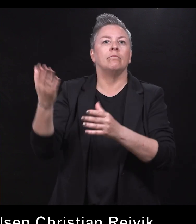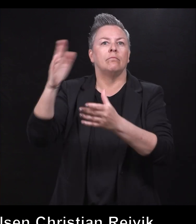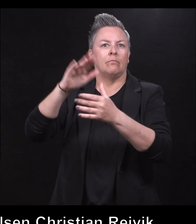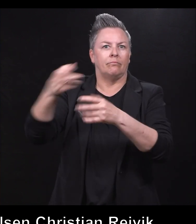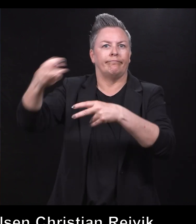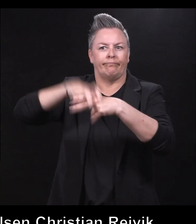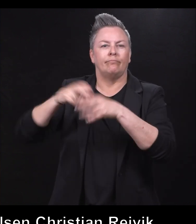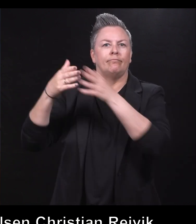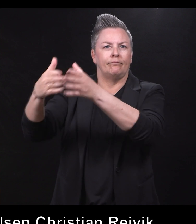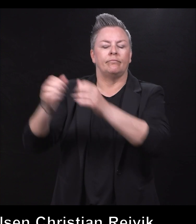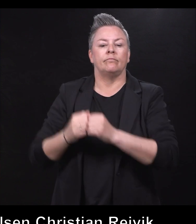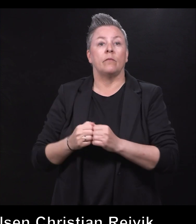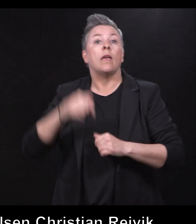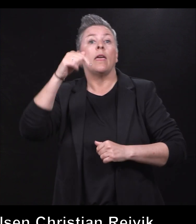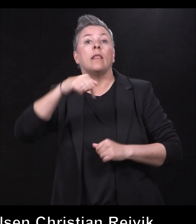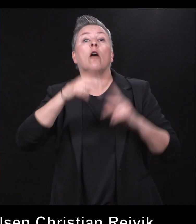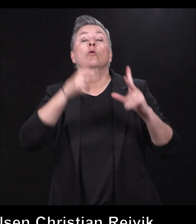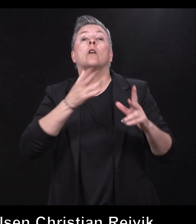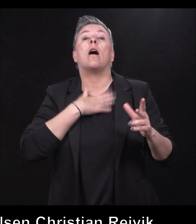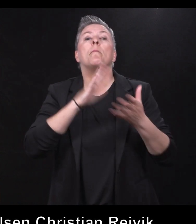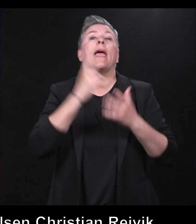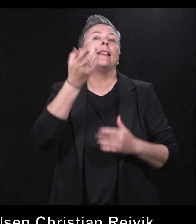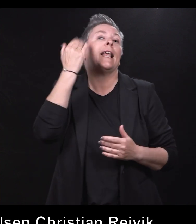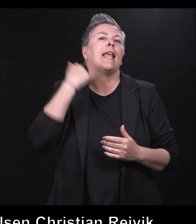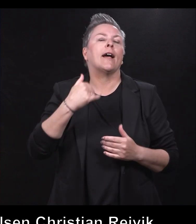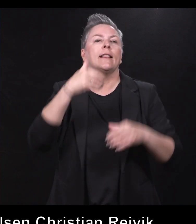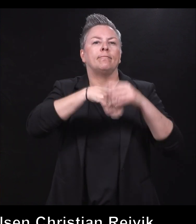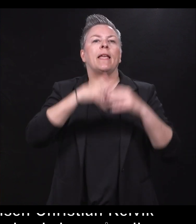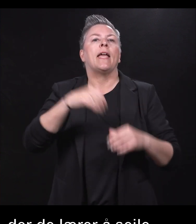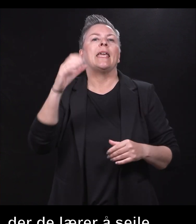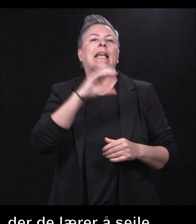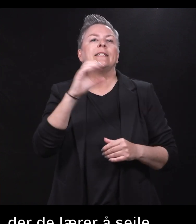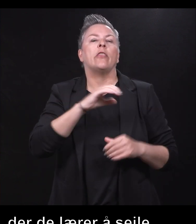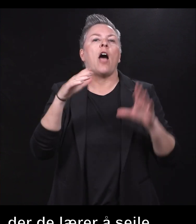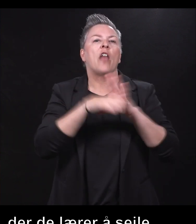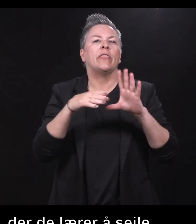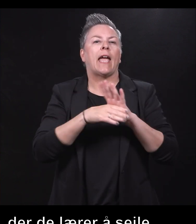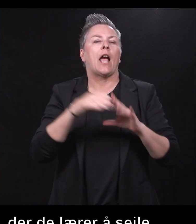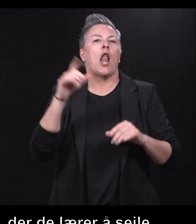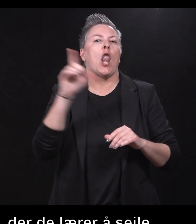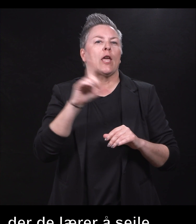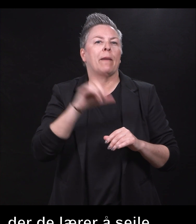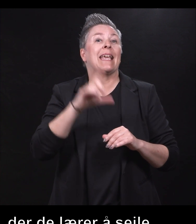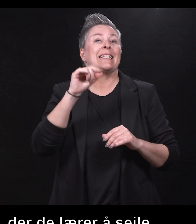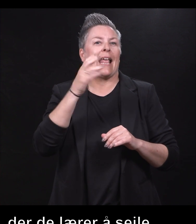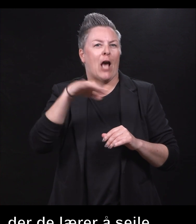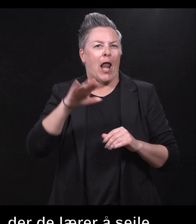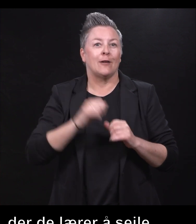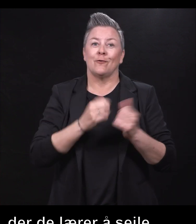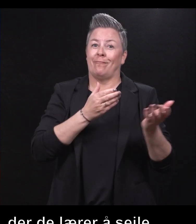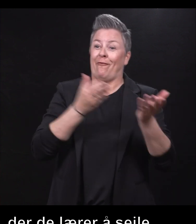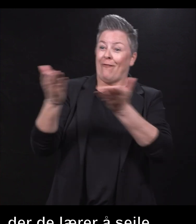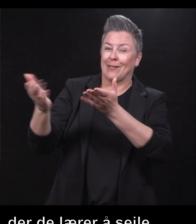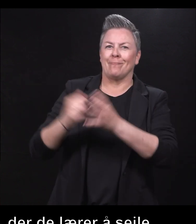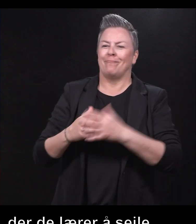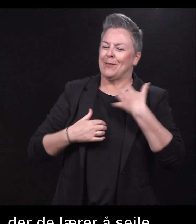Og med seg i dag så har de også med seg en tidligere deltaker, Kristian André Løkkeberg Stedahl. Da, vær så god, det blir